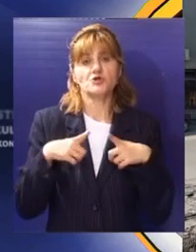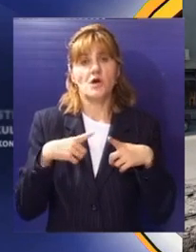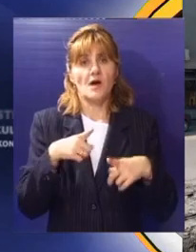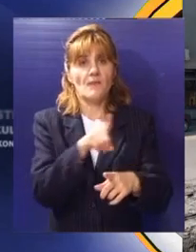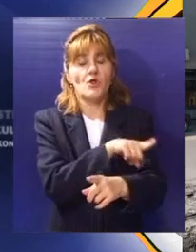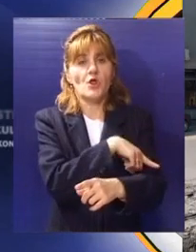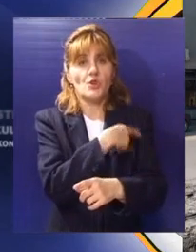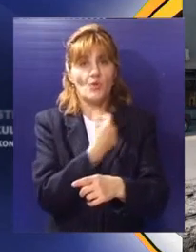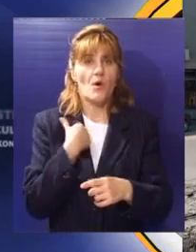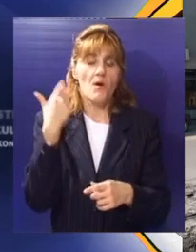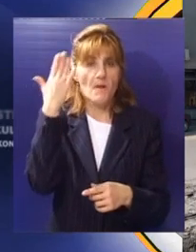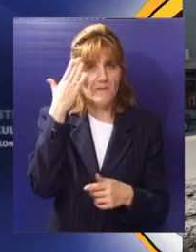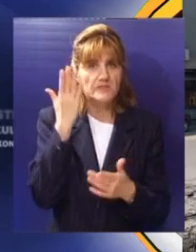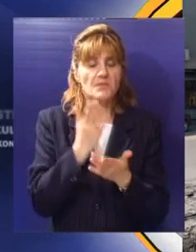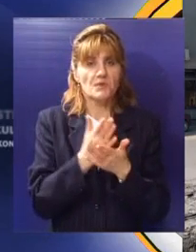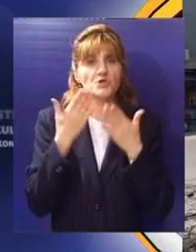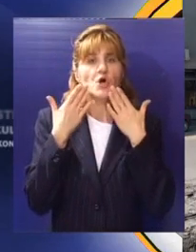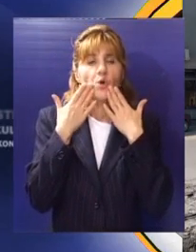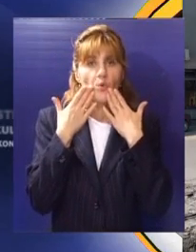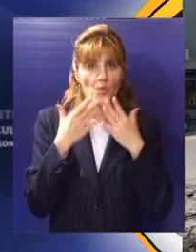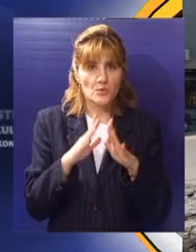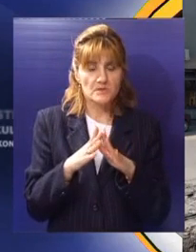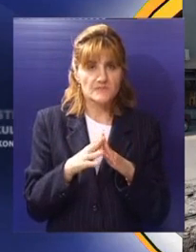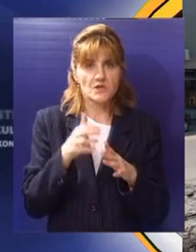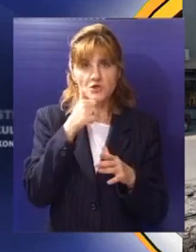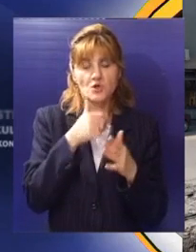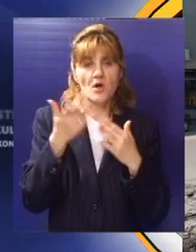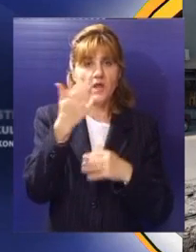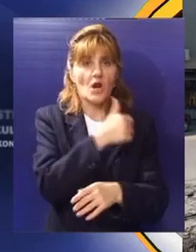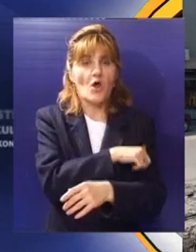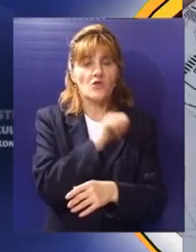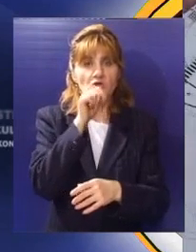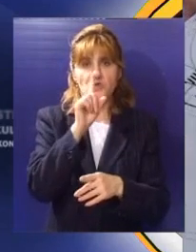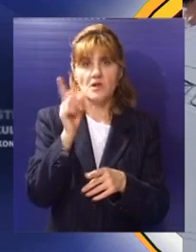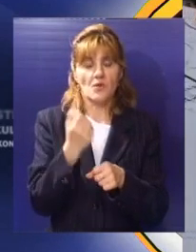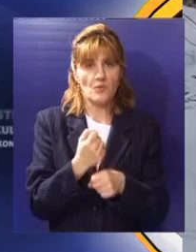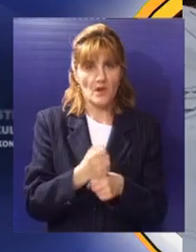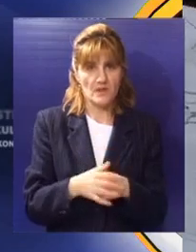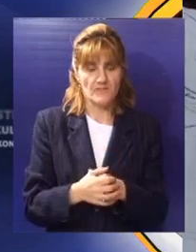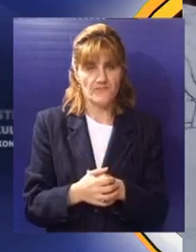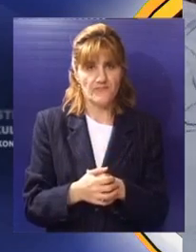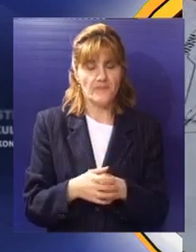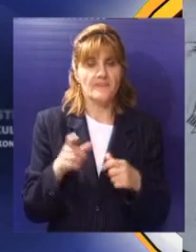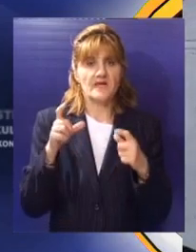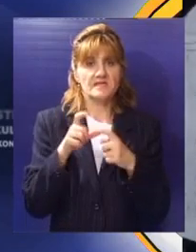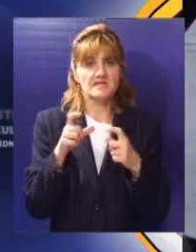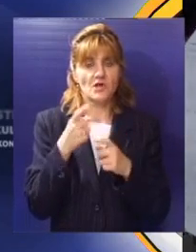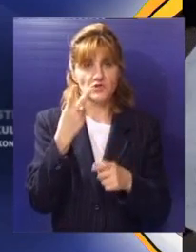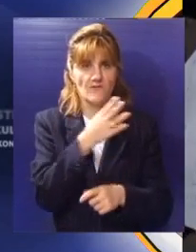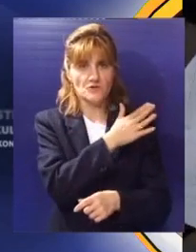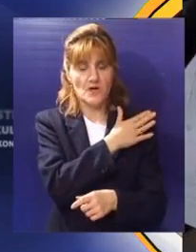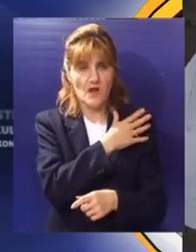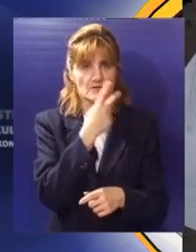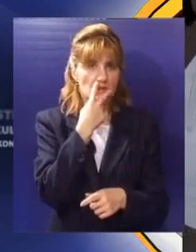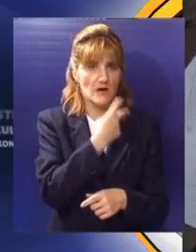dosta dugo a ja mislim da ćemo uspeti da nadoknadimo ono propušteno što je godinama nije uradjeno. Gradonačenik Subotice Saša